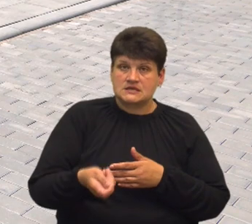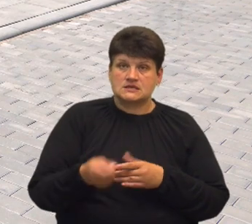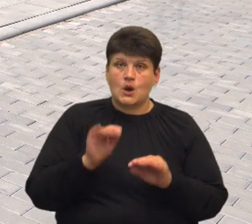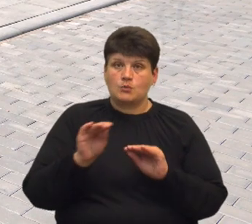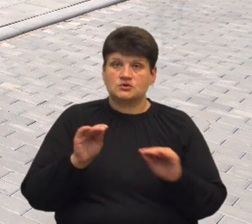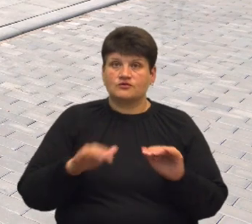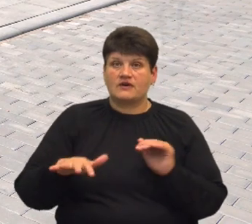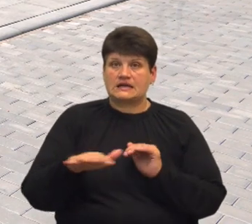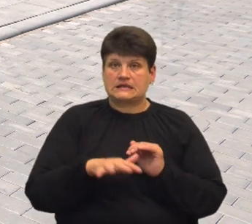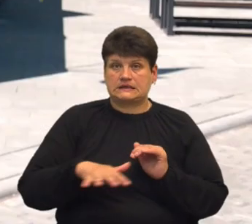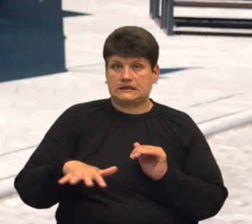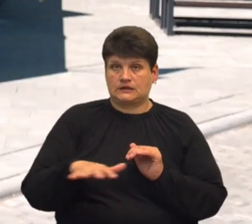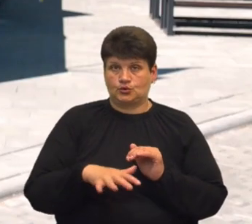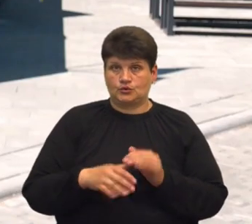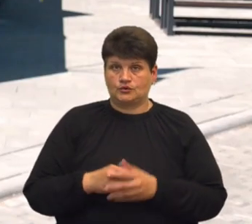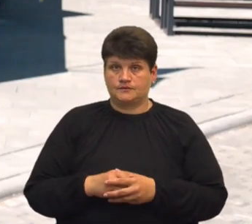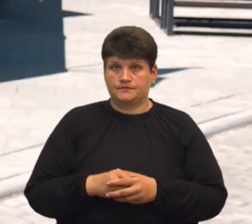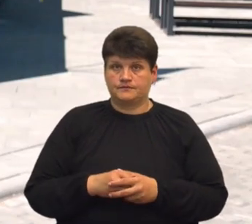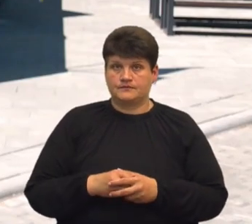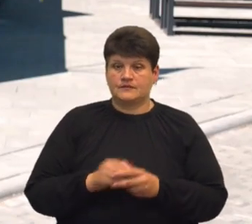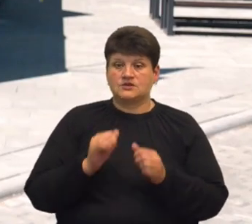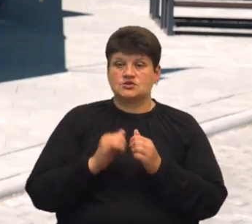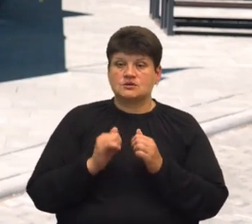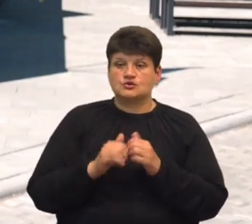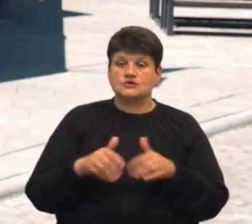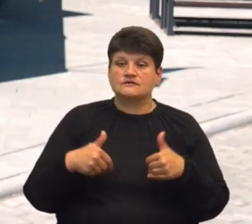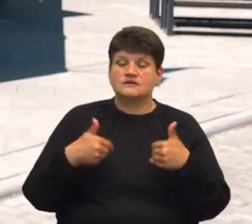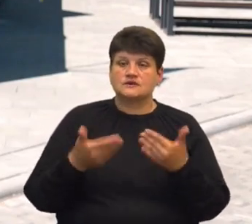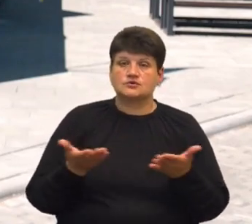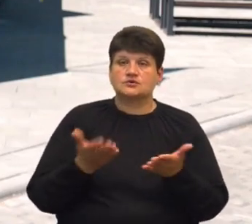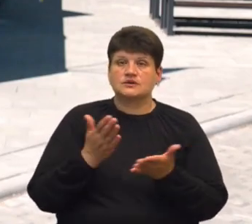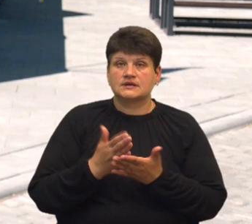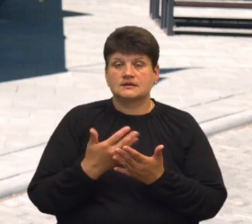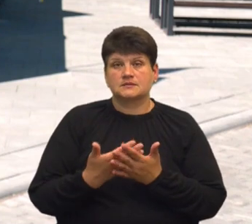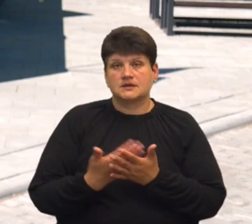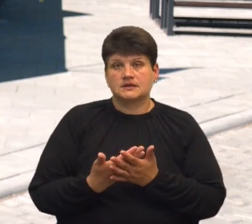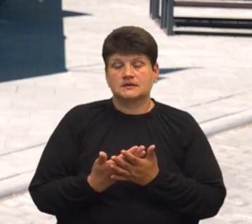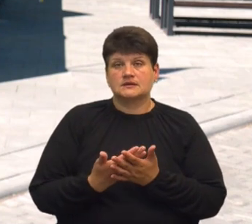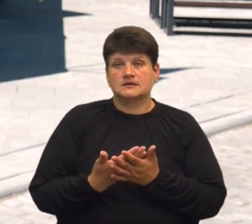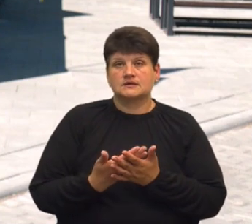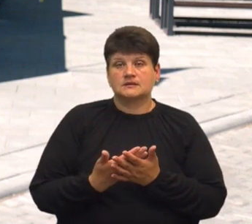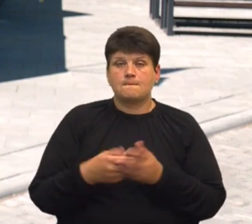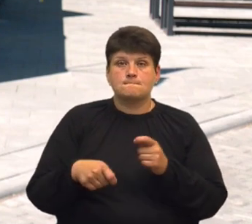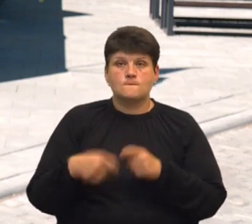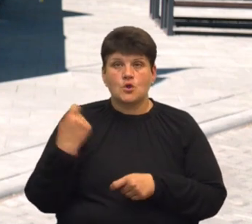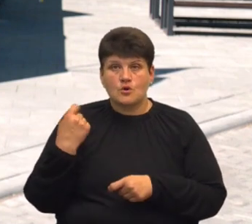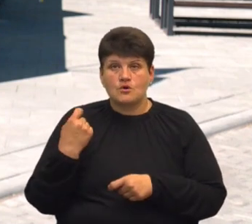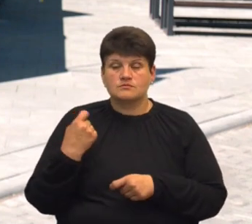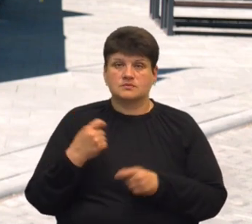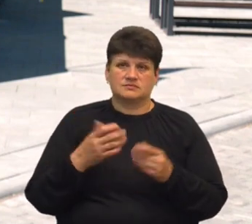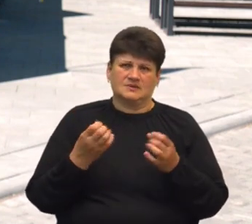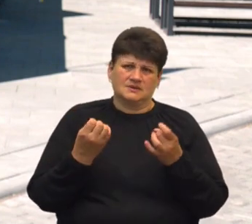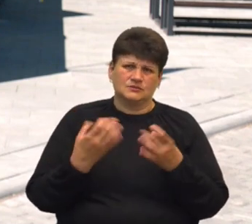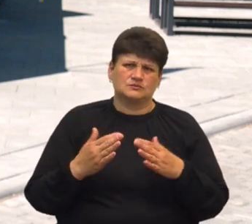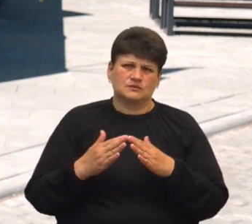території модульного містечка. Найчастіше звертаються, якщо є там десь якісь поломки, побутові проблеми